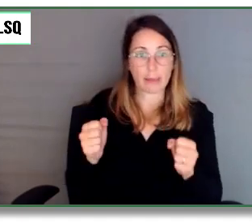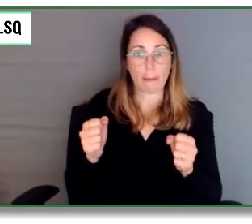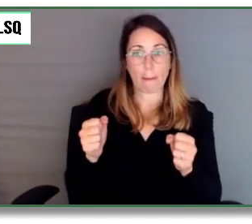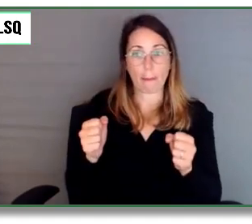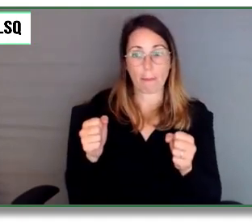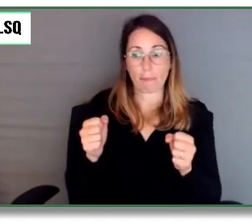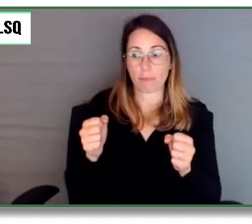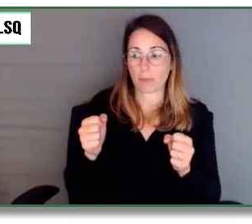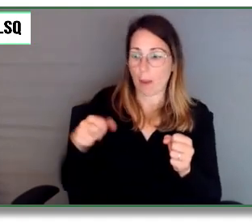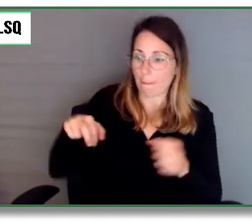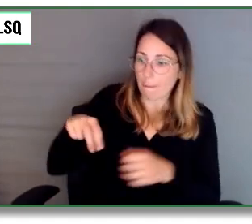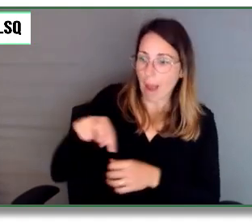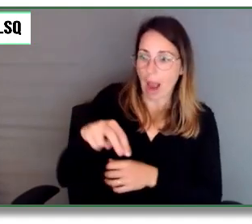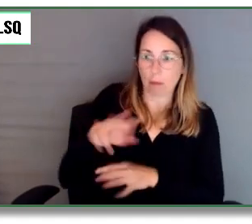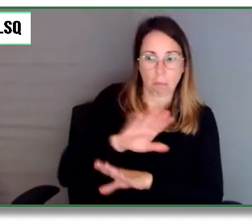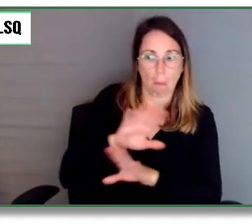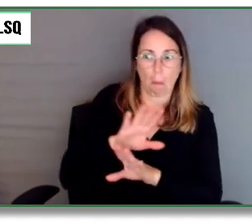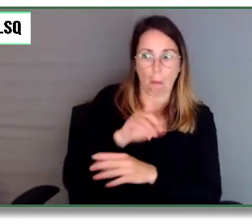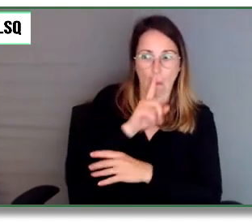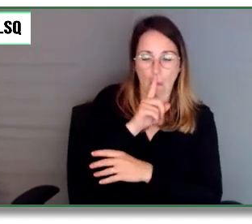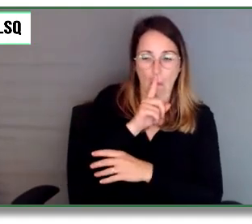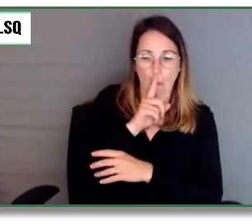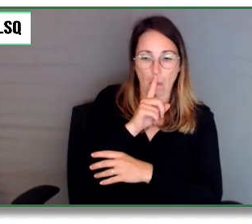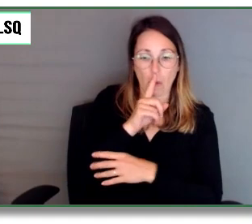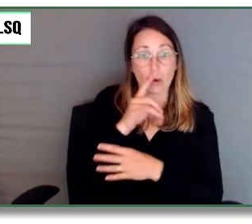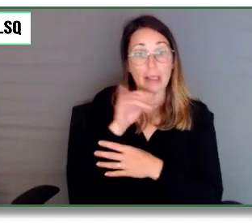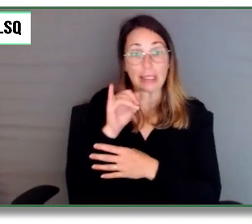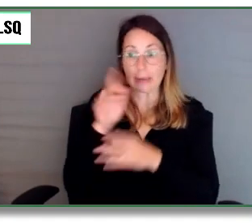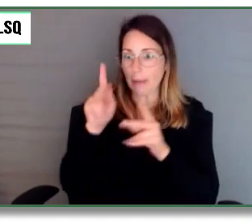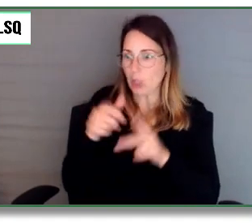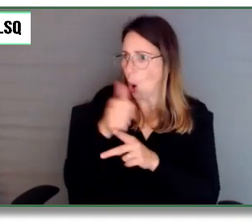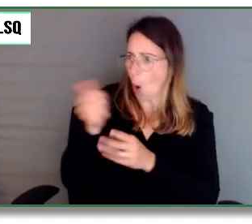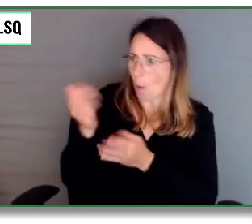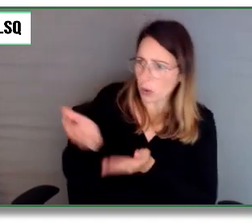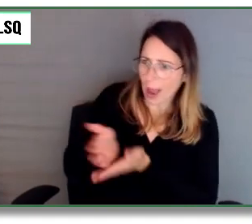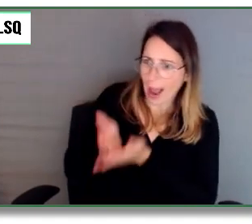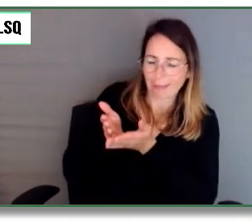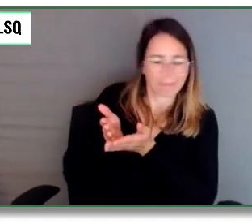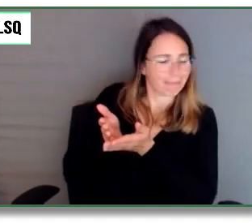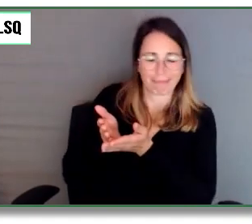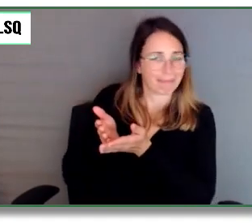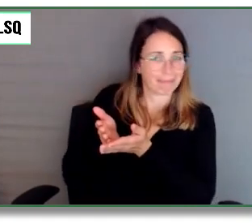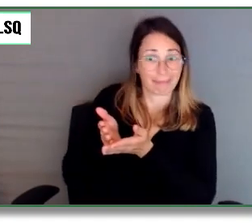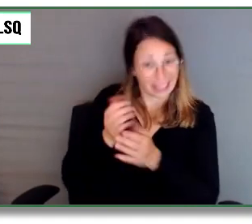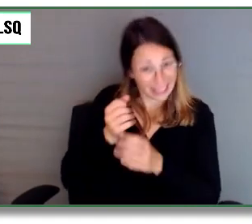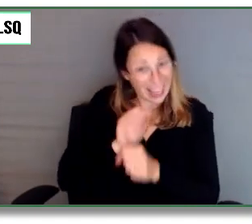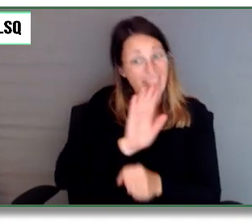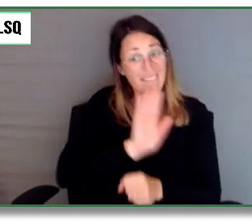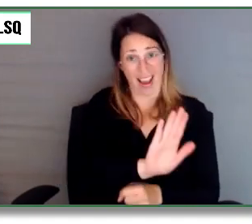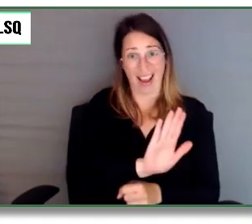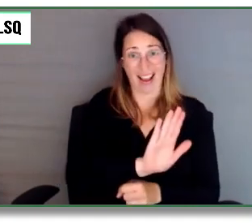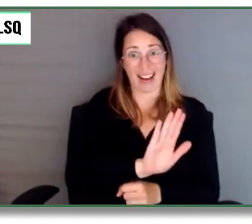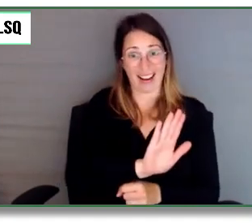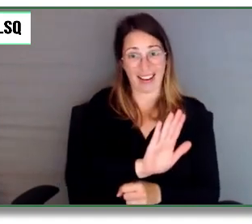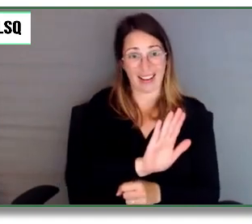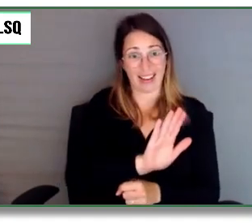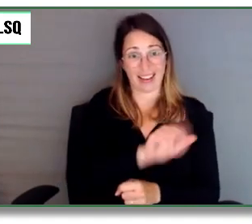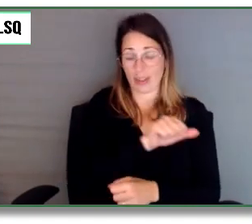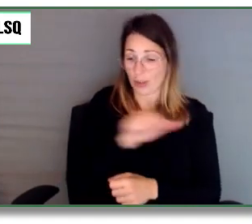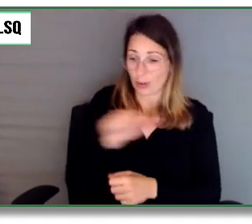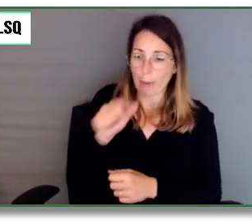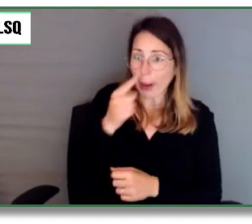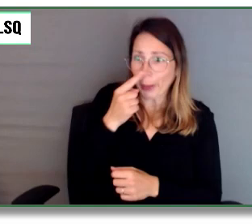quelqu'un doit être là. » Parce que c'est votre travail. Ce n pas simplement une curiosité. C'est justifié.